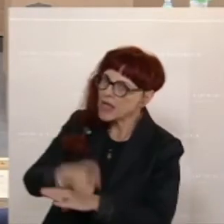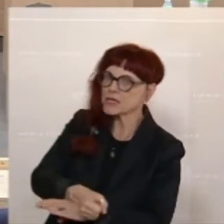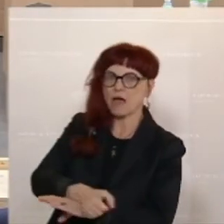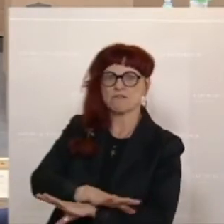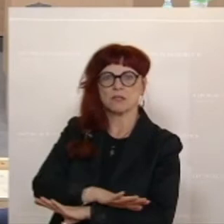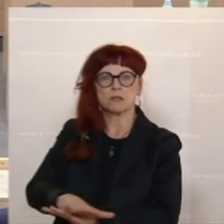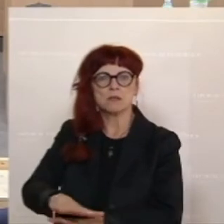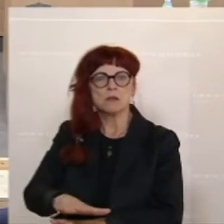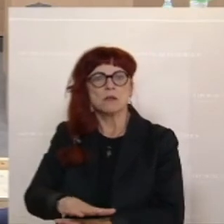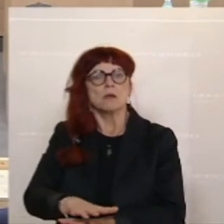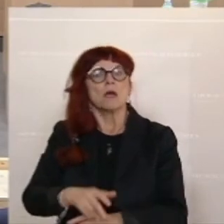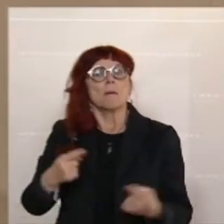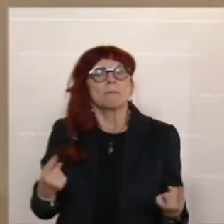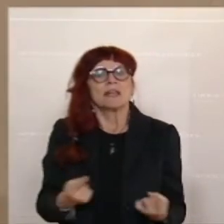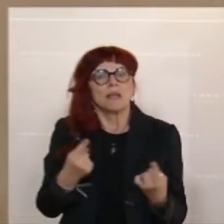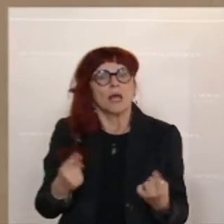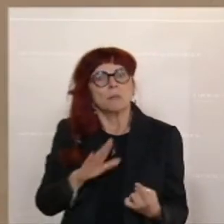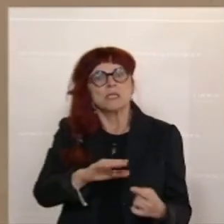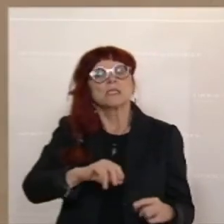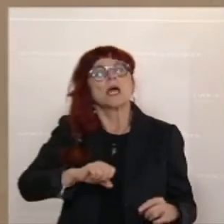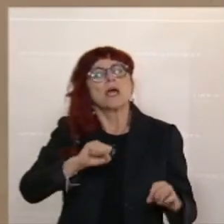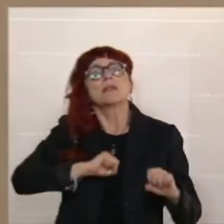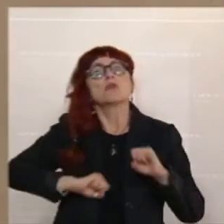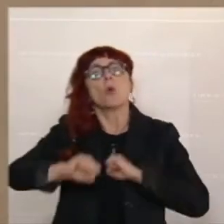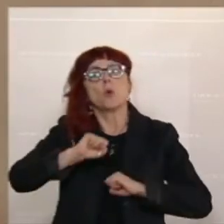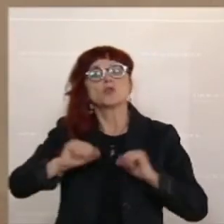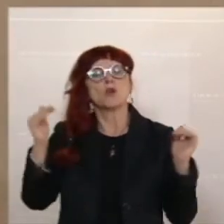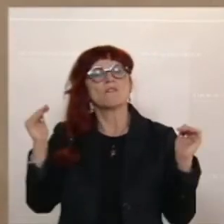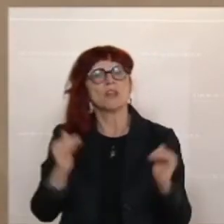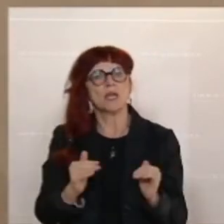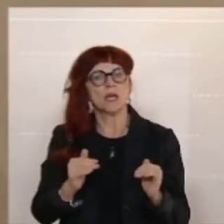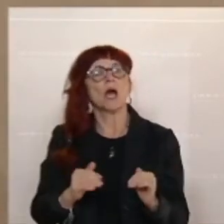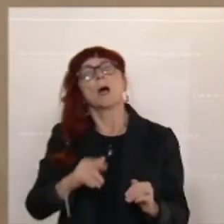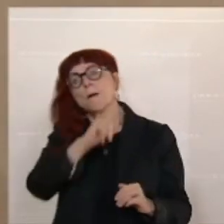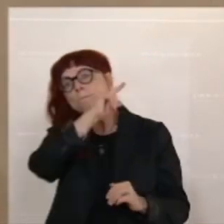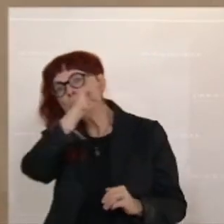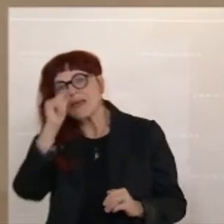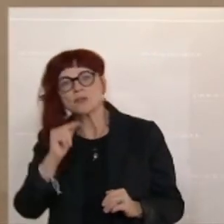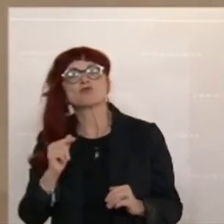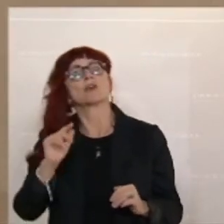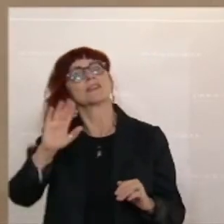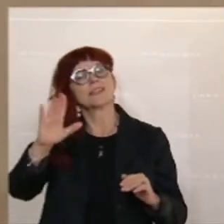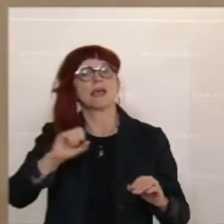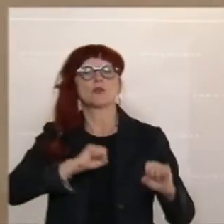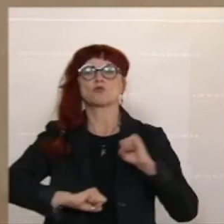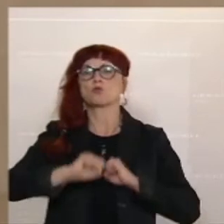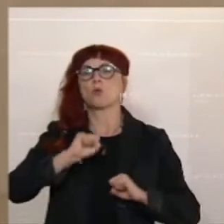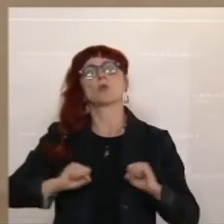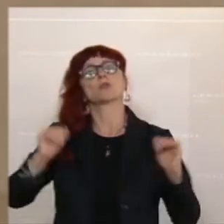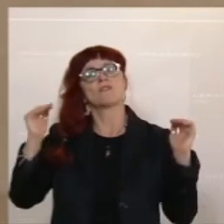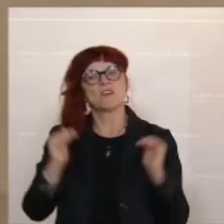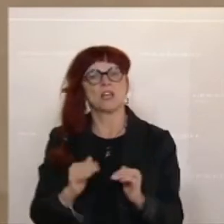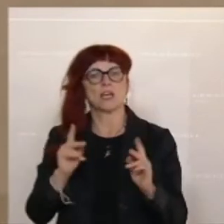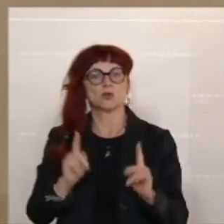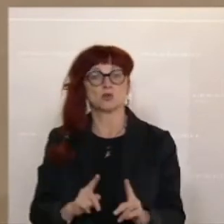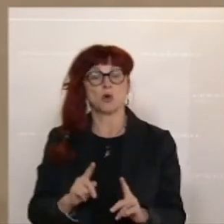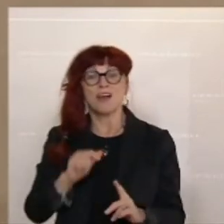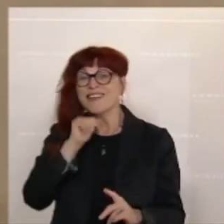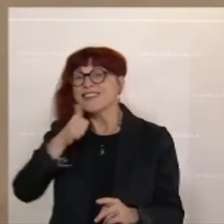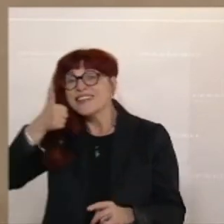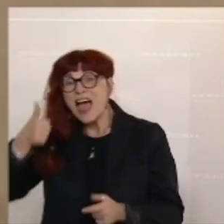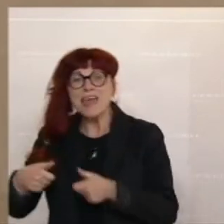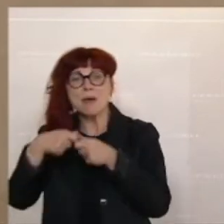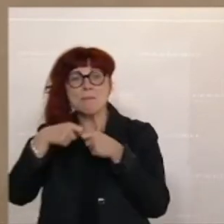der Menschen und Betriebe zu senken. Sie haben keine einzige Maßnahme gemacht, um die Preise runterzubekommen. Keine einzige.